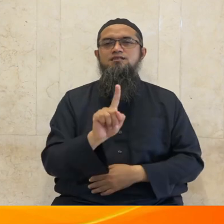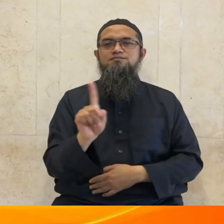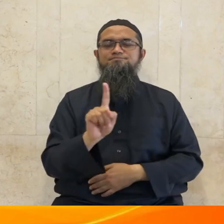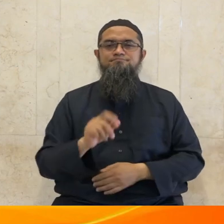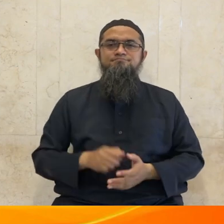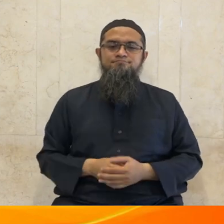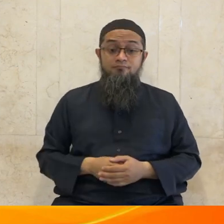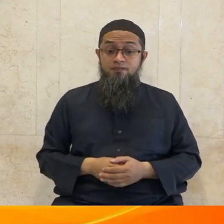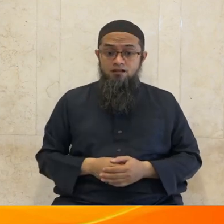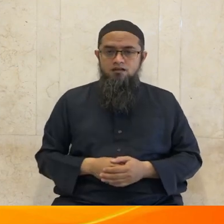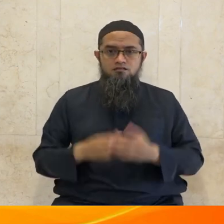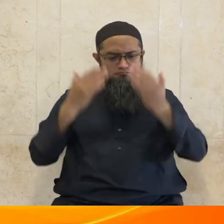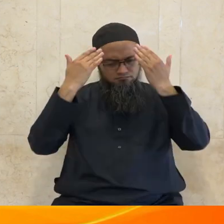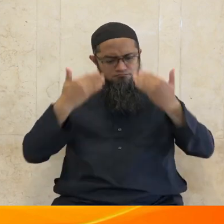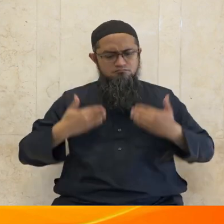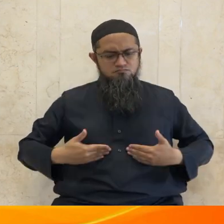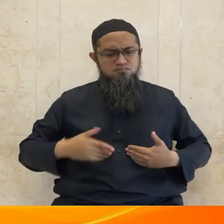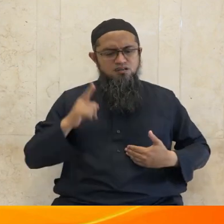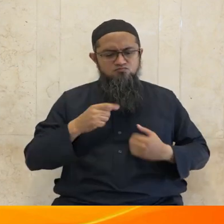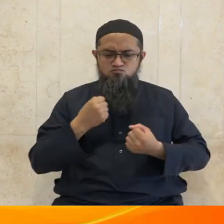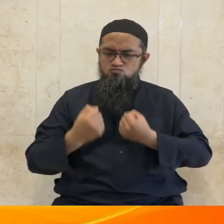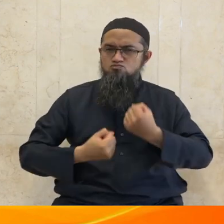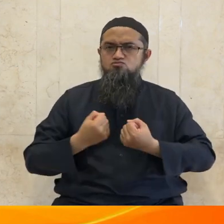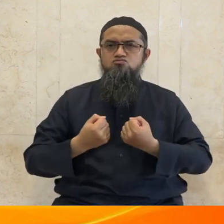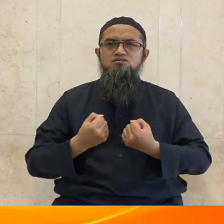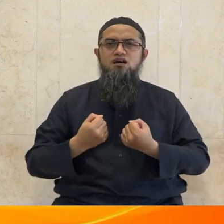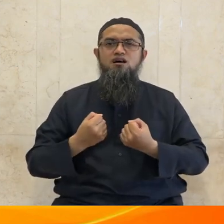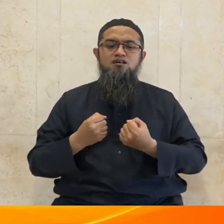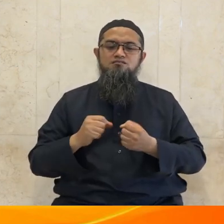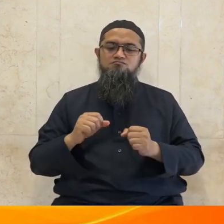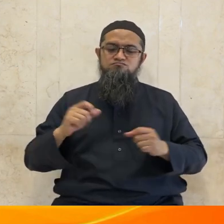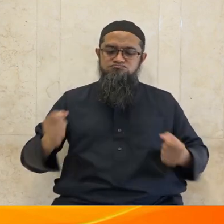sejahtera dalam naungan rahmat dan ridhonya